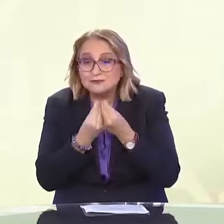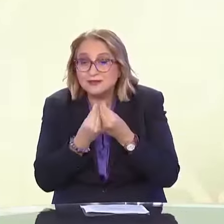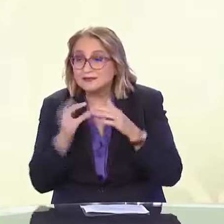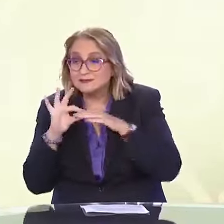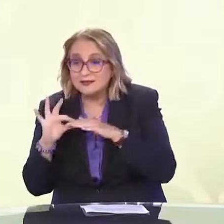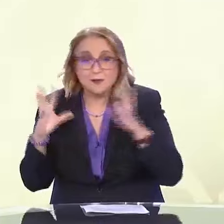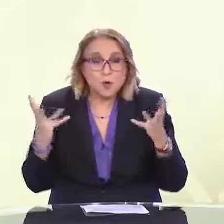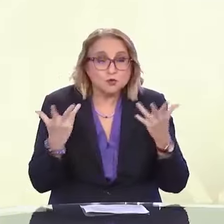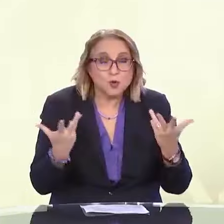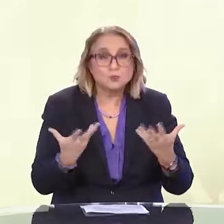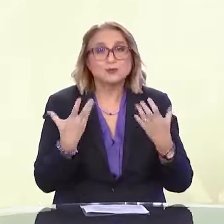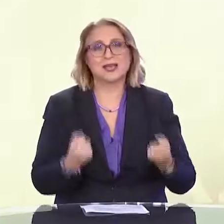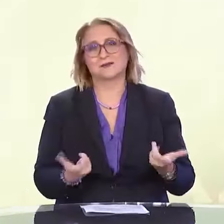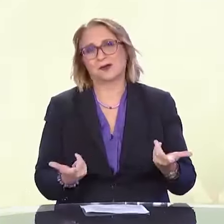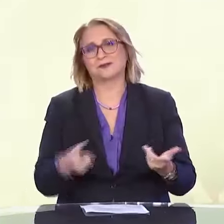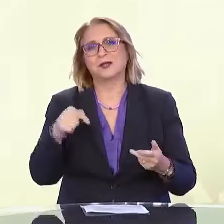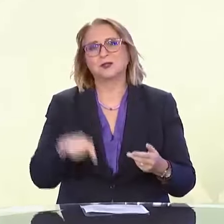στον προορισμό μας και πάμε να δουλέψουμε.